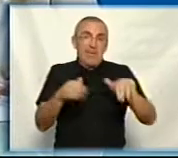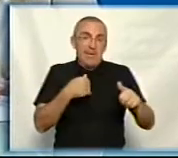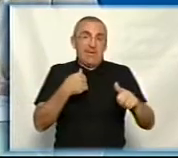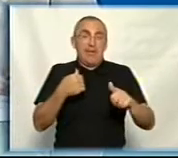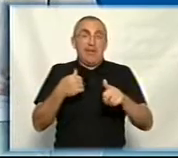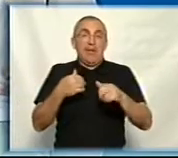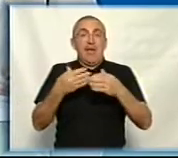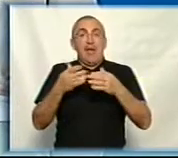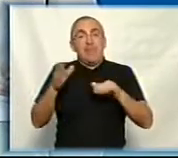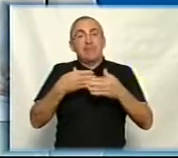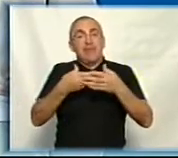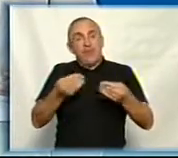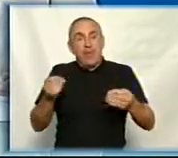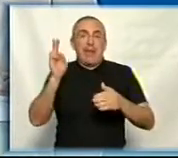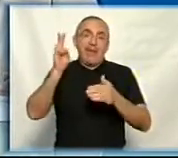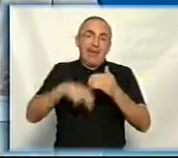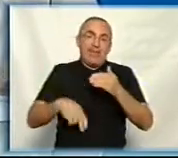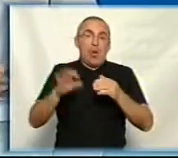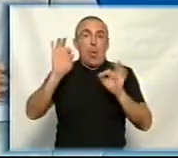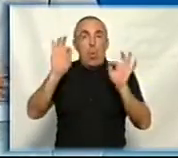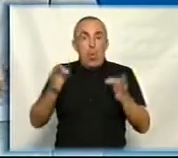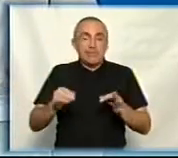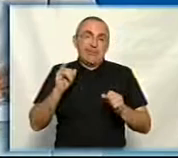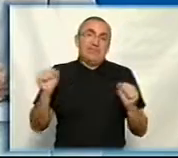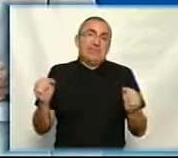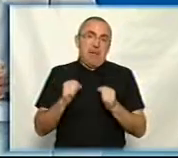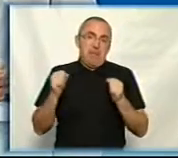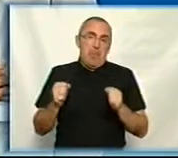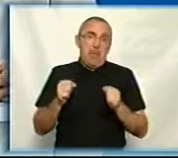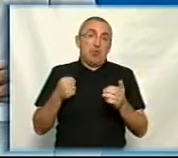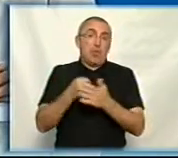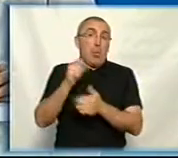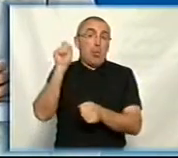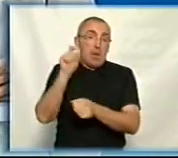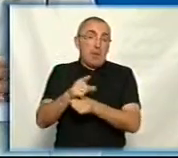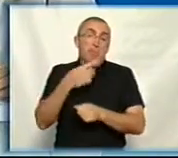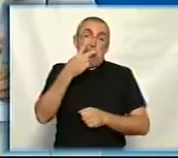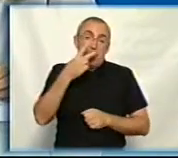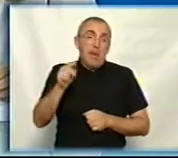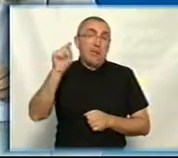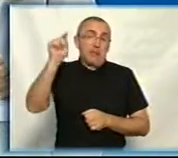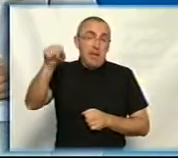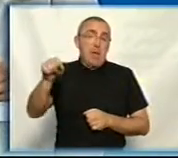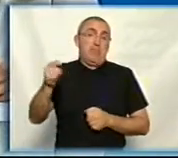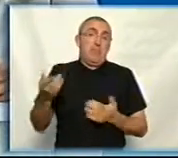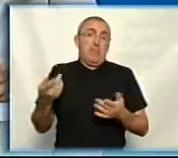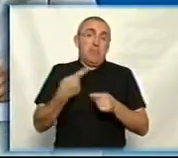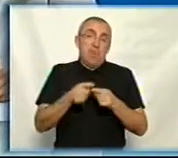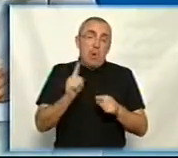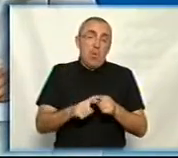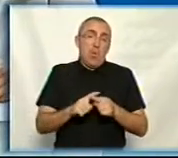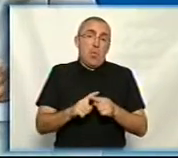початок весни або кінець осени і зима. Ну, щодо розпорядження, то ми бачимо, там такої